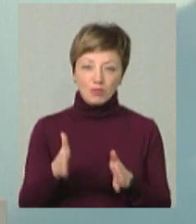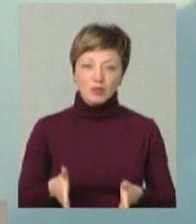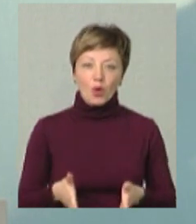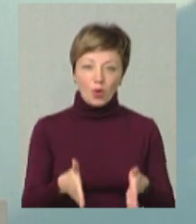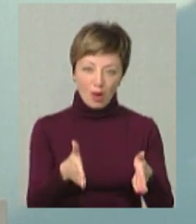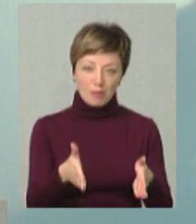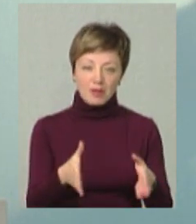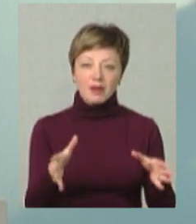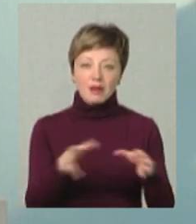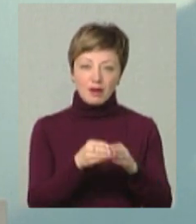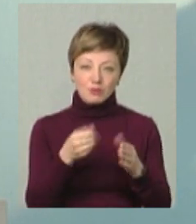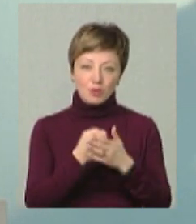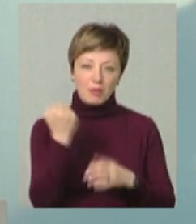дорогами разом до перемоги.